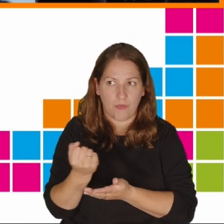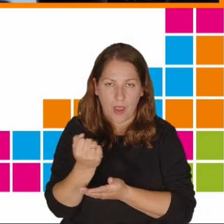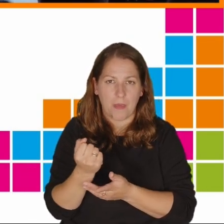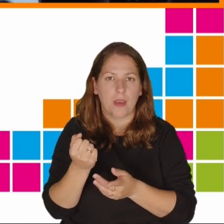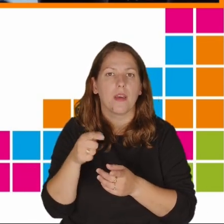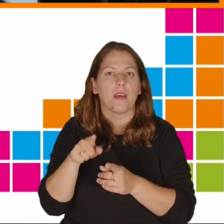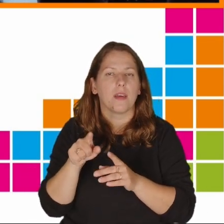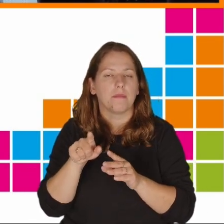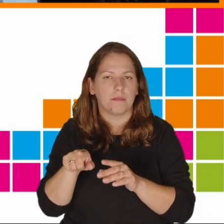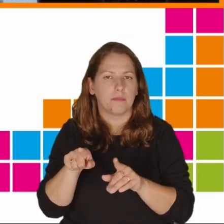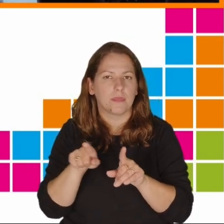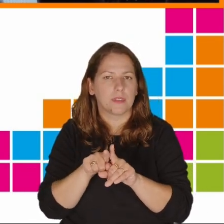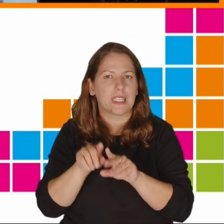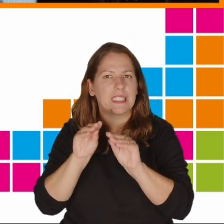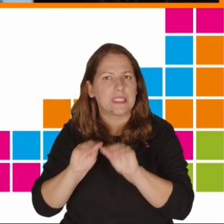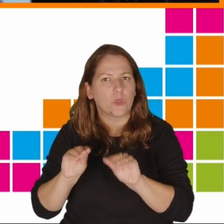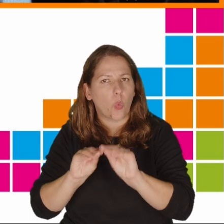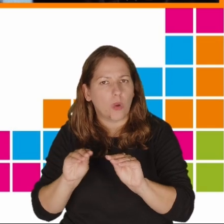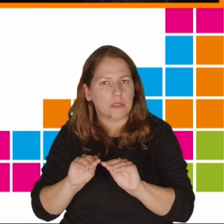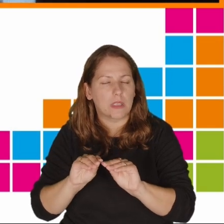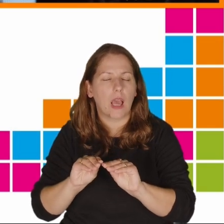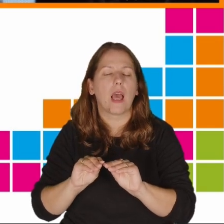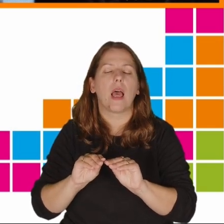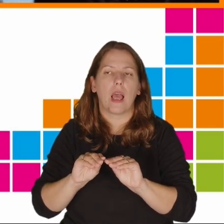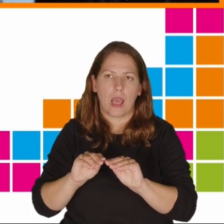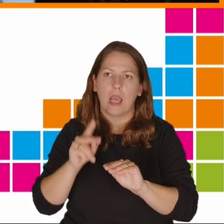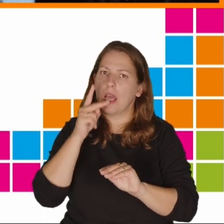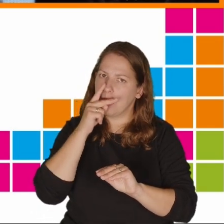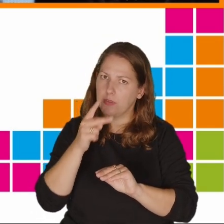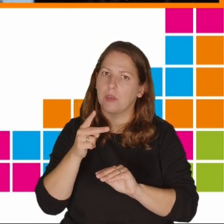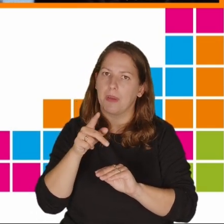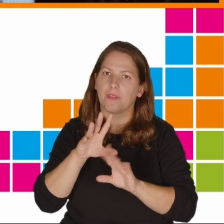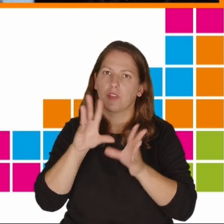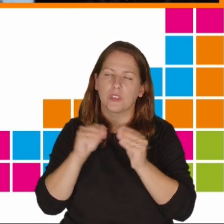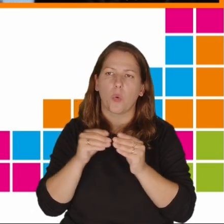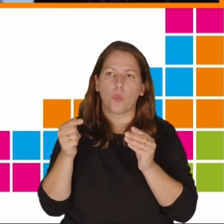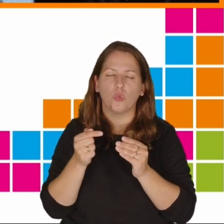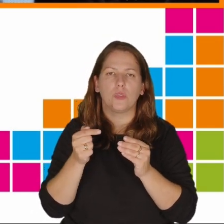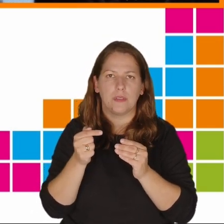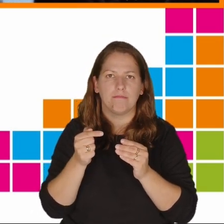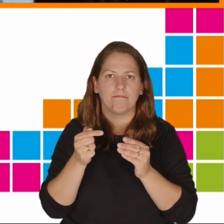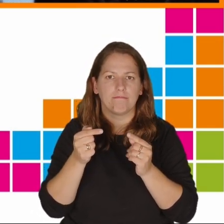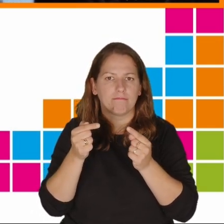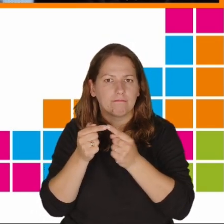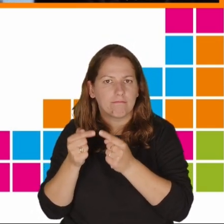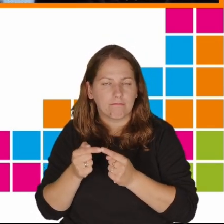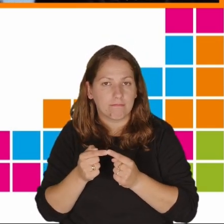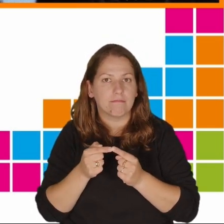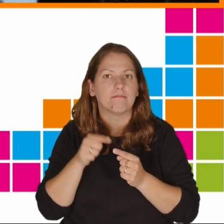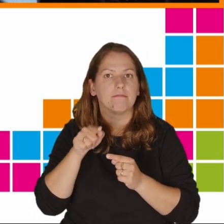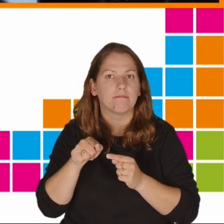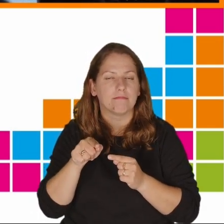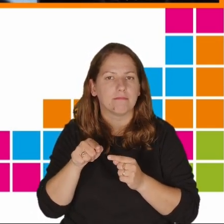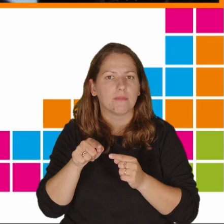instrukcji, tak naprawdę widzimy tutaj, że to wszystko musi być zrobione w sposób,